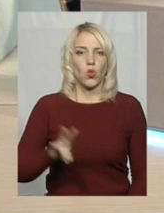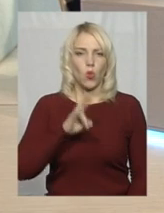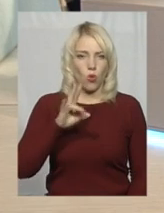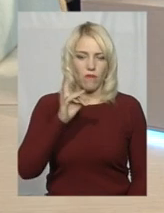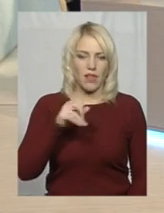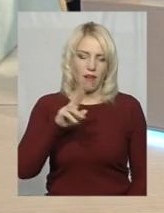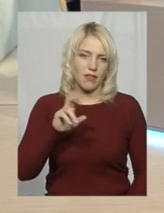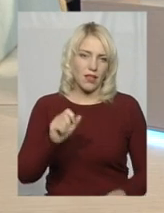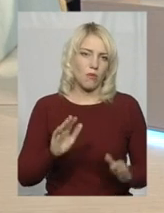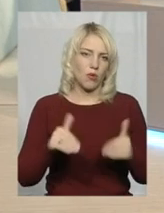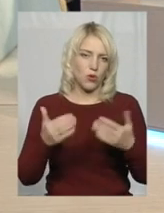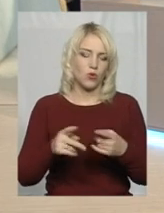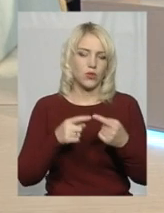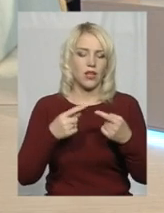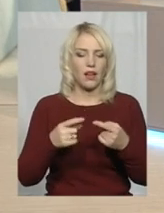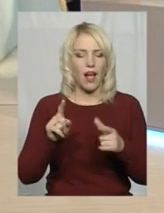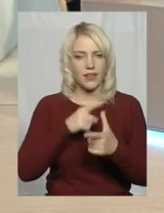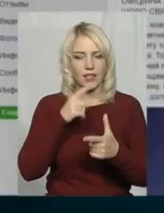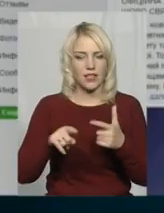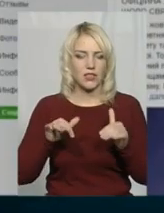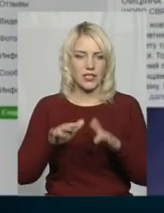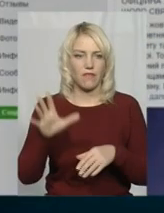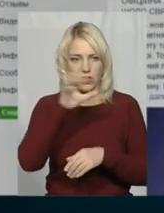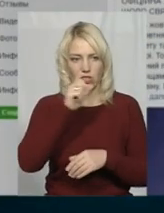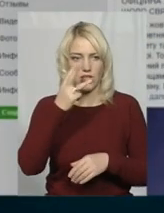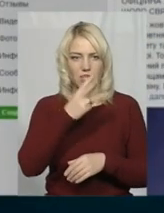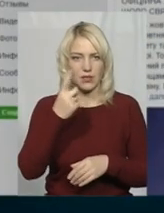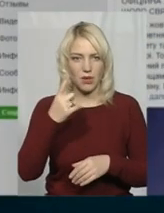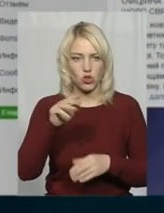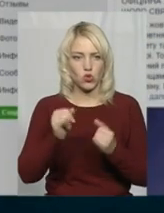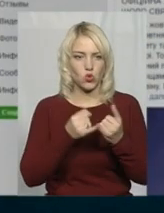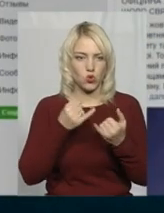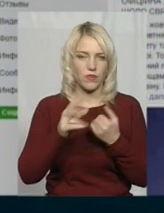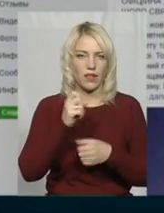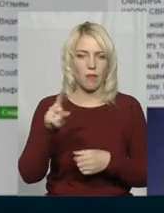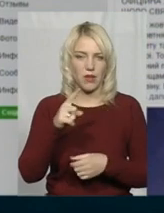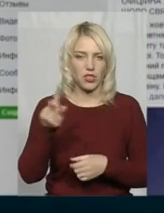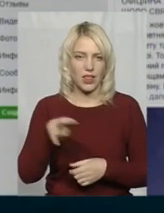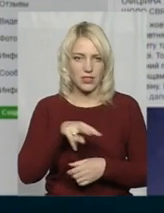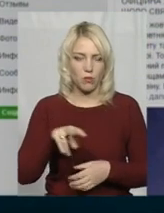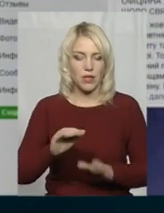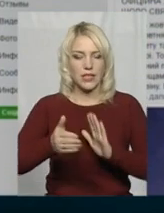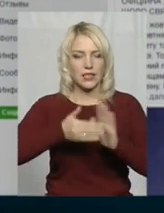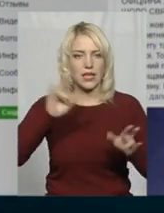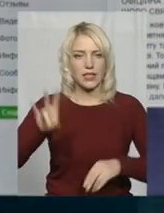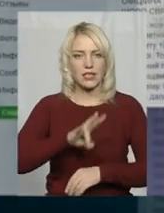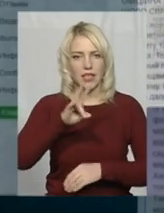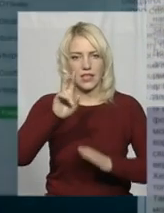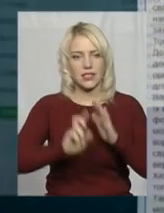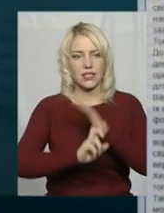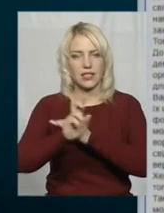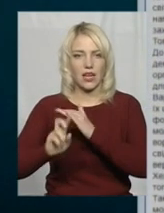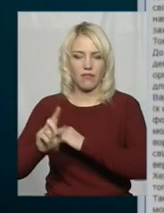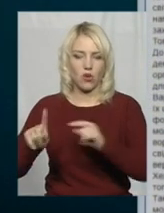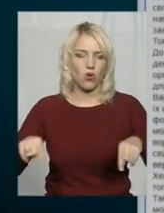альтернативні заходи в ніч з 31 жовтня на 1 листопада. Як от цитую, закликаємо християнські церкви